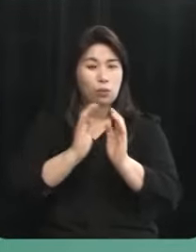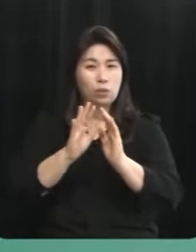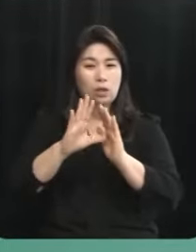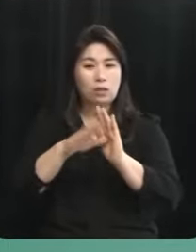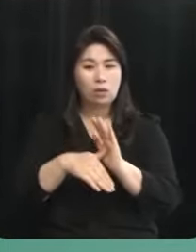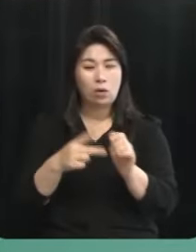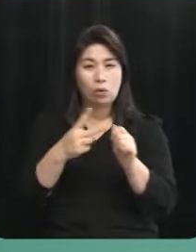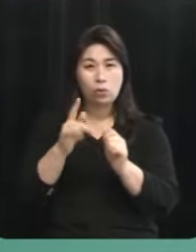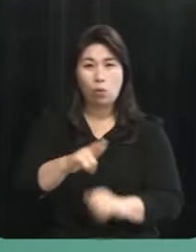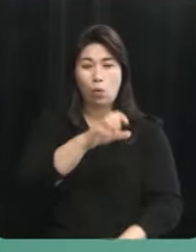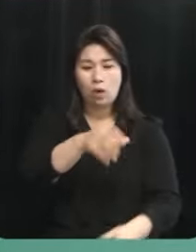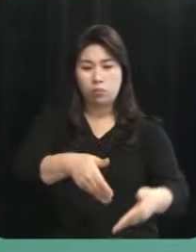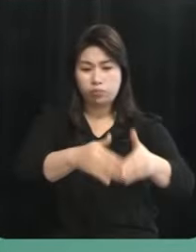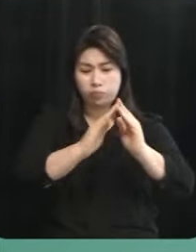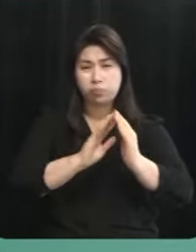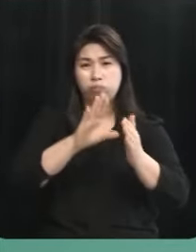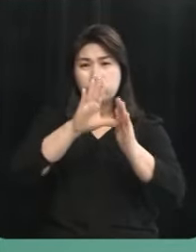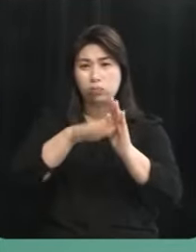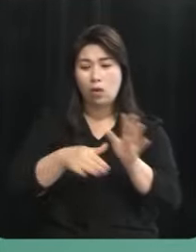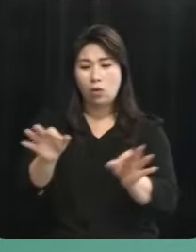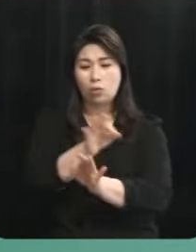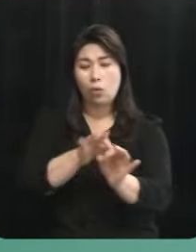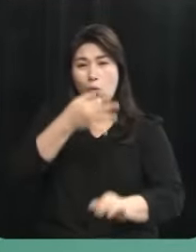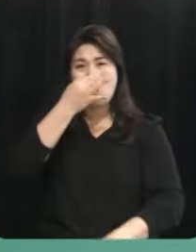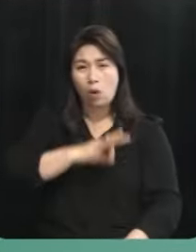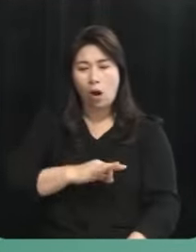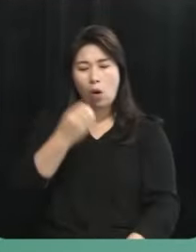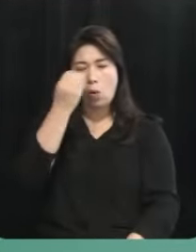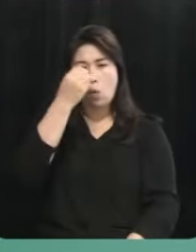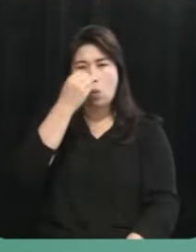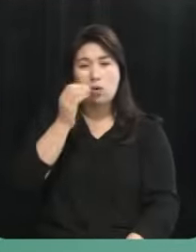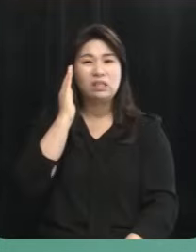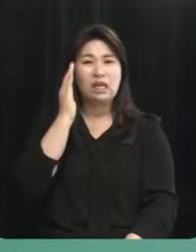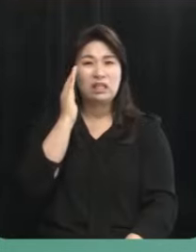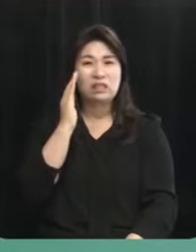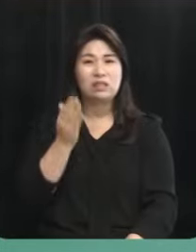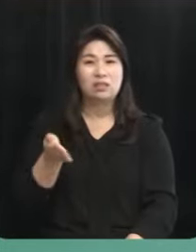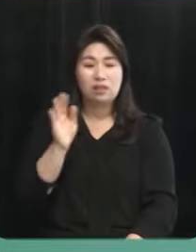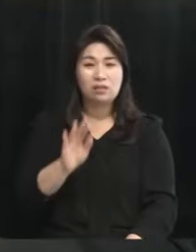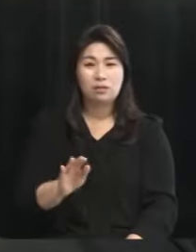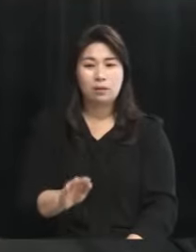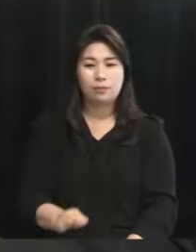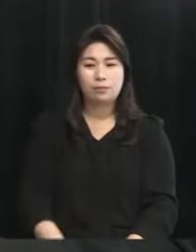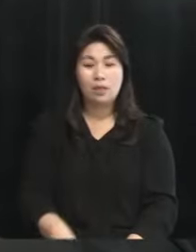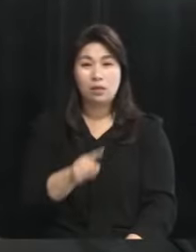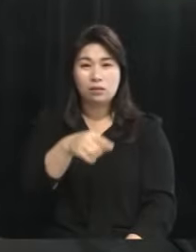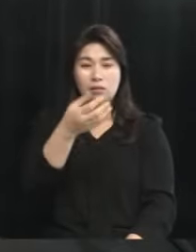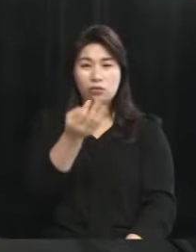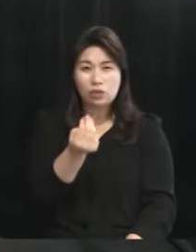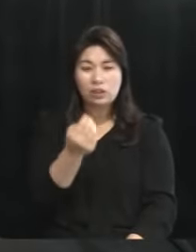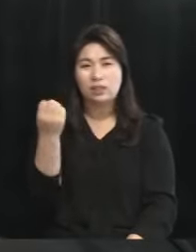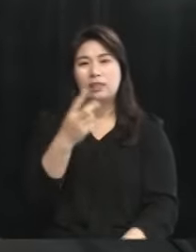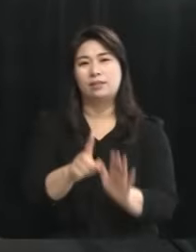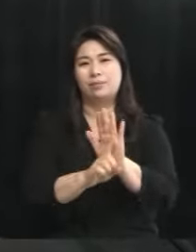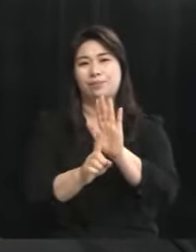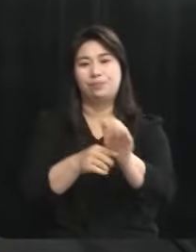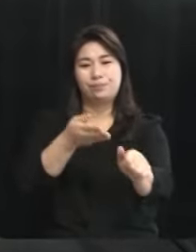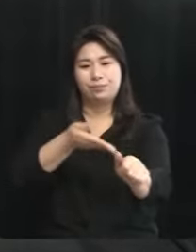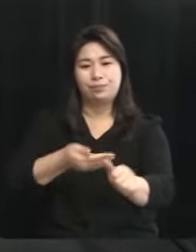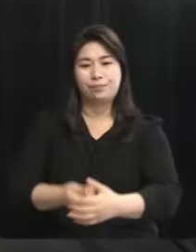제2공항이 건설되었을 때 경제적 효과 어마어마한 수치를 이야기하셨습니다 그 수치 다시 한번 말씀해 주시죠